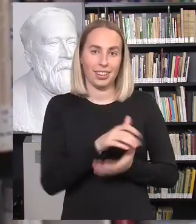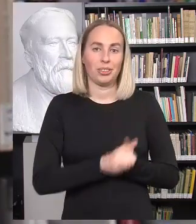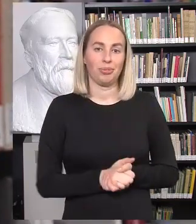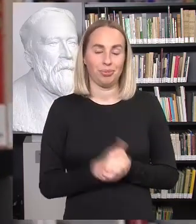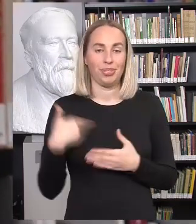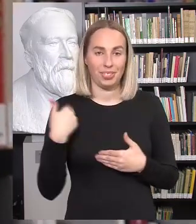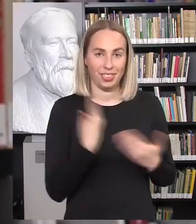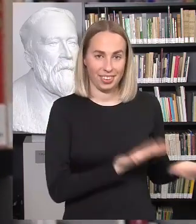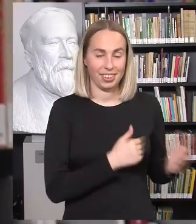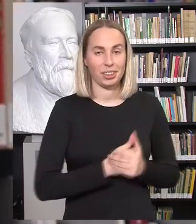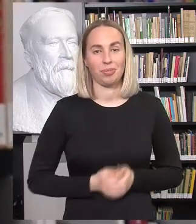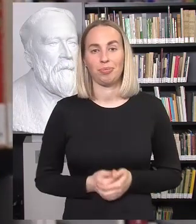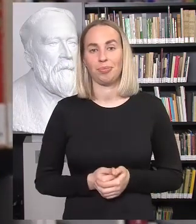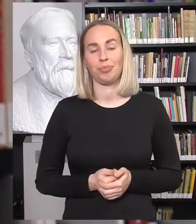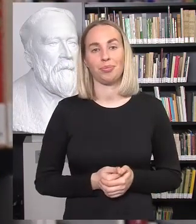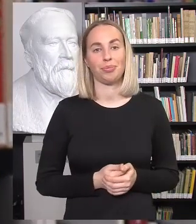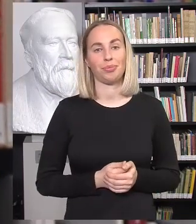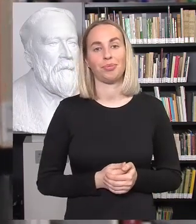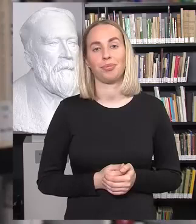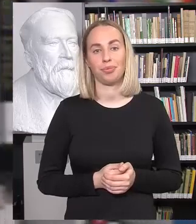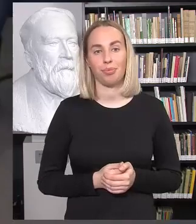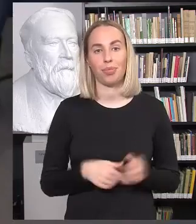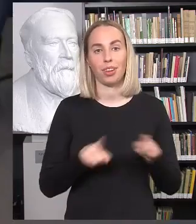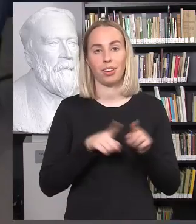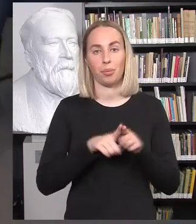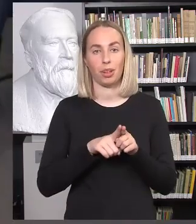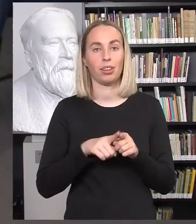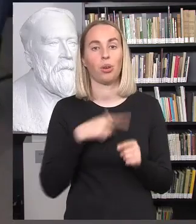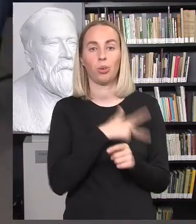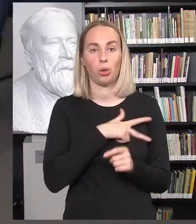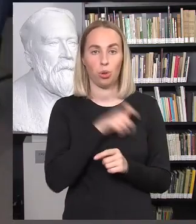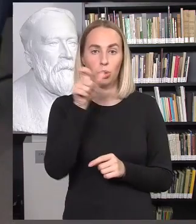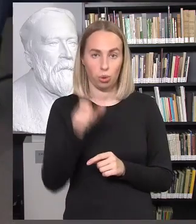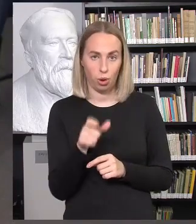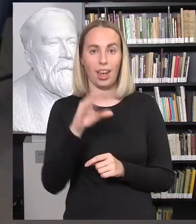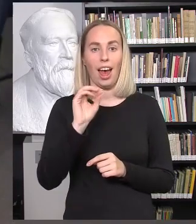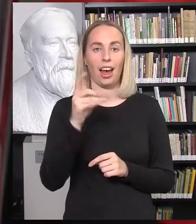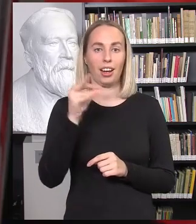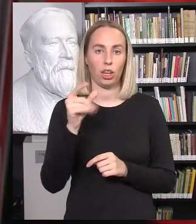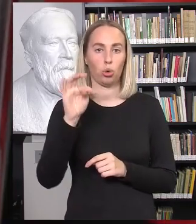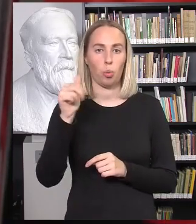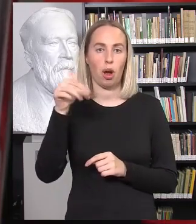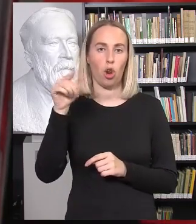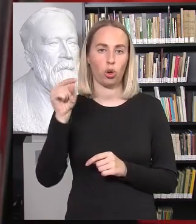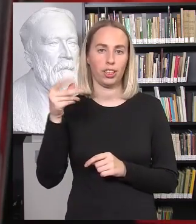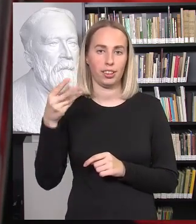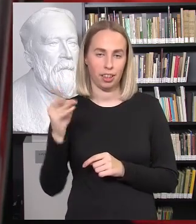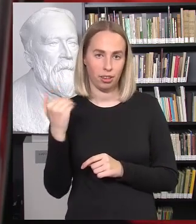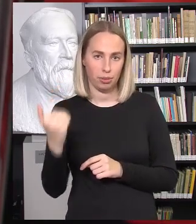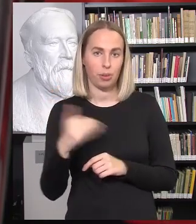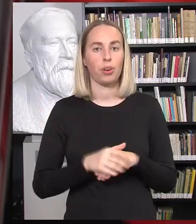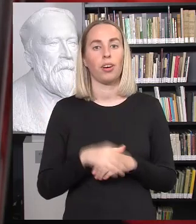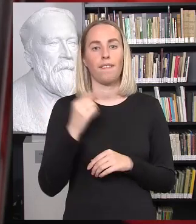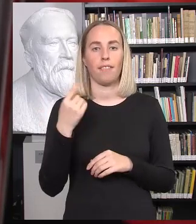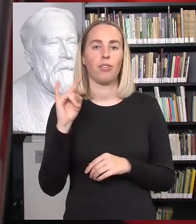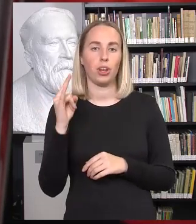koks galingas. Taip, sociologija Eglė Tomalionite, programos be patyčių koordinatorė, vašai įvaikūlinė, sveiki